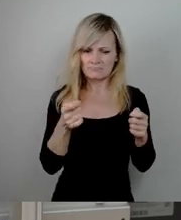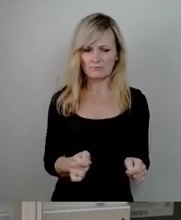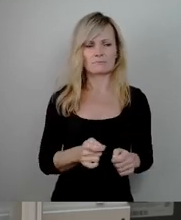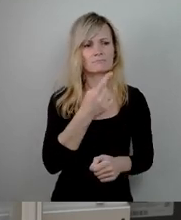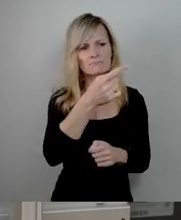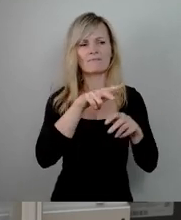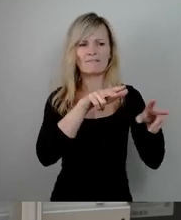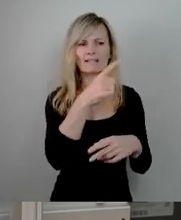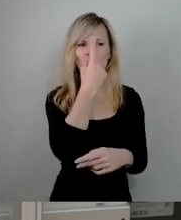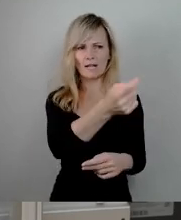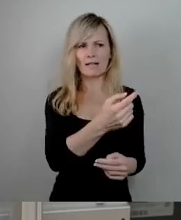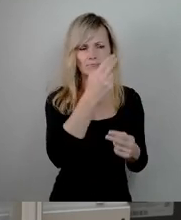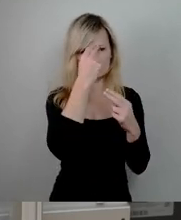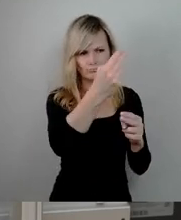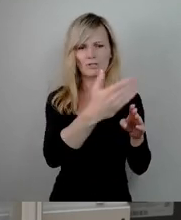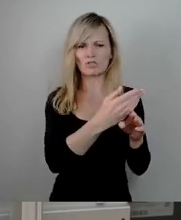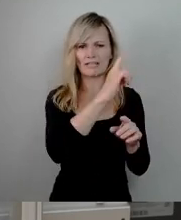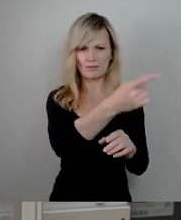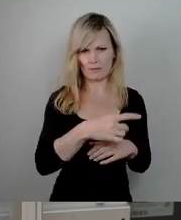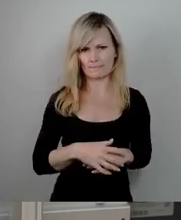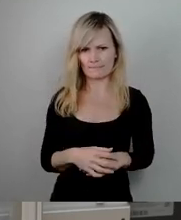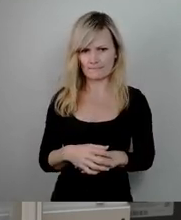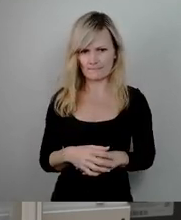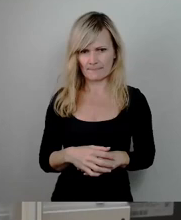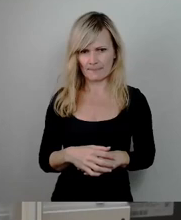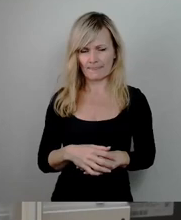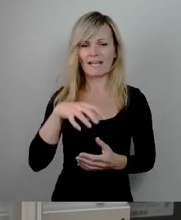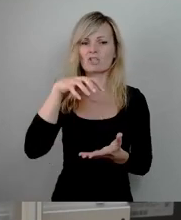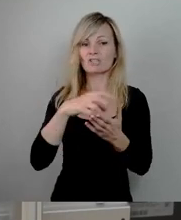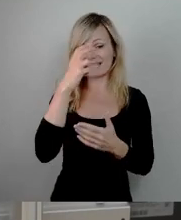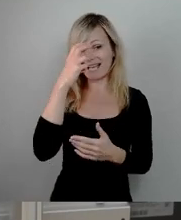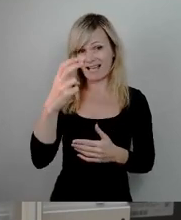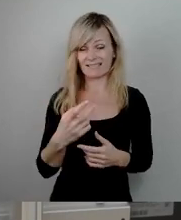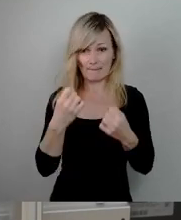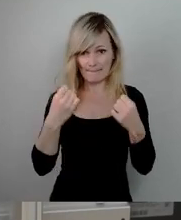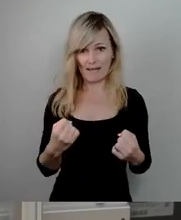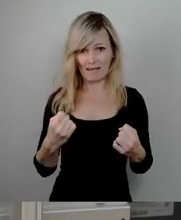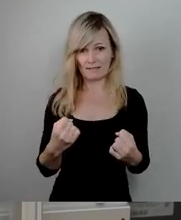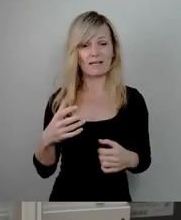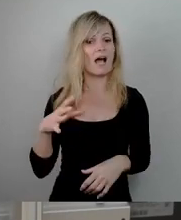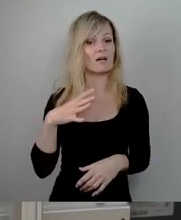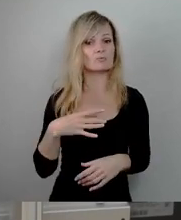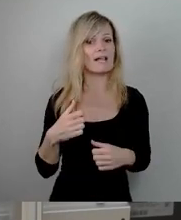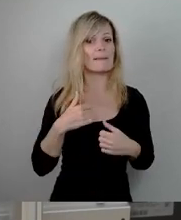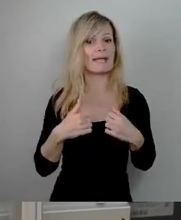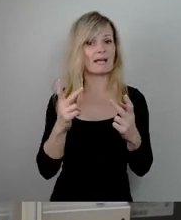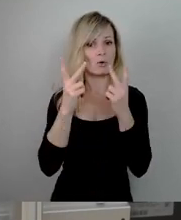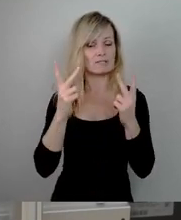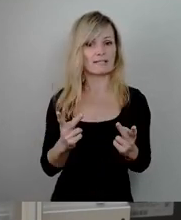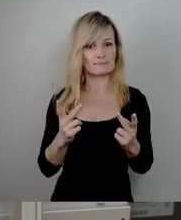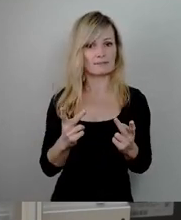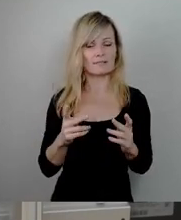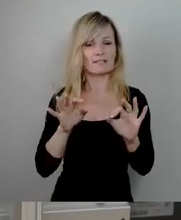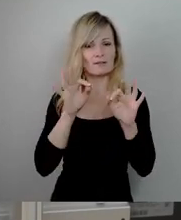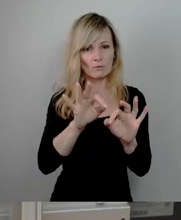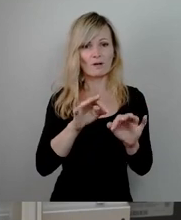Der Stadtrat hat nämlich in seiner großen Mehrheit dem aktuellen Beta-Konzept, welches für die Verwaltung bindend ist,